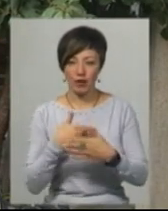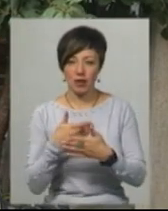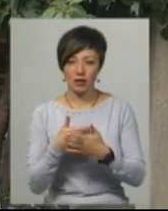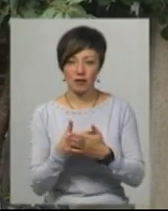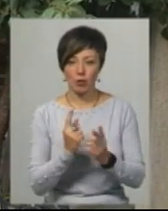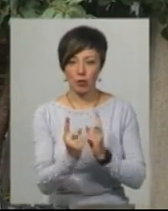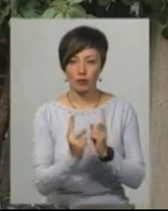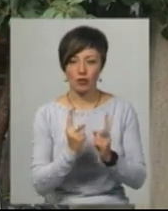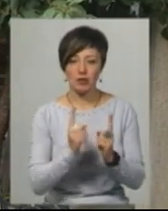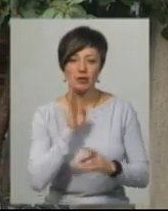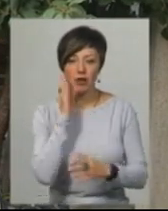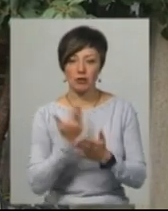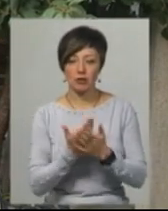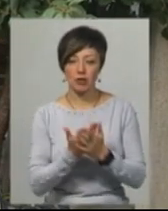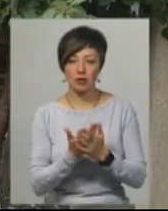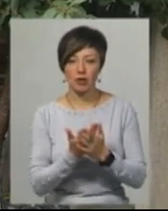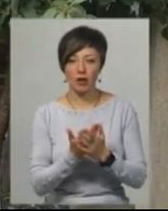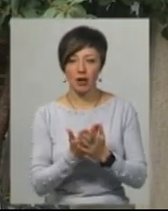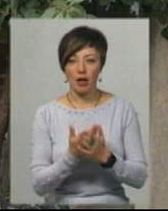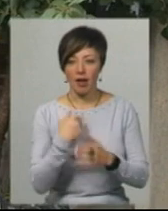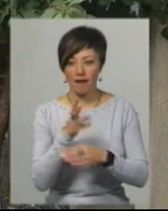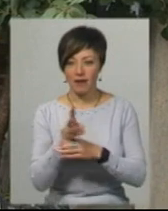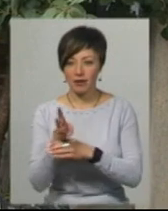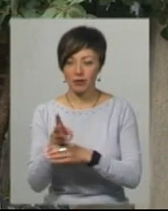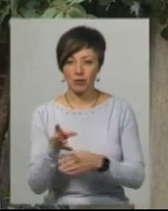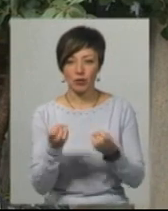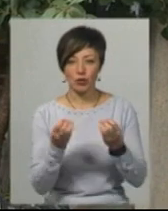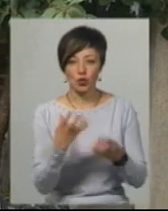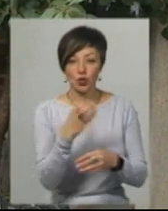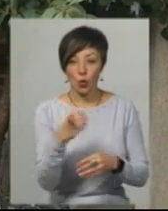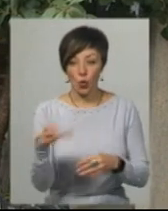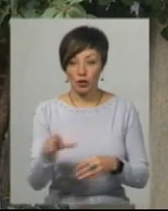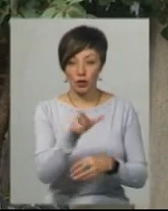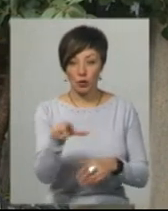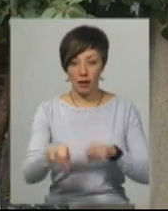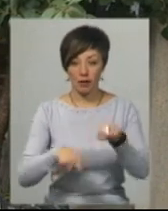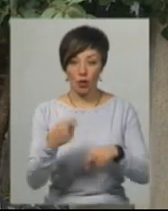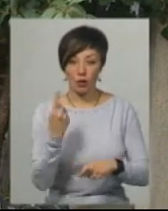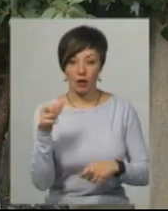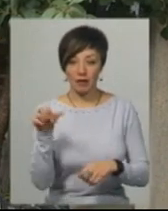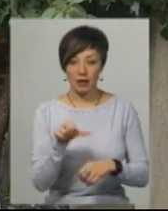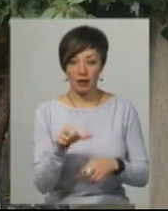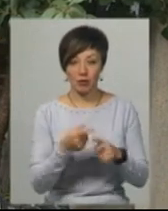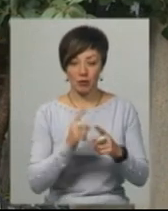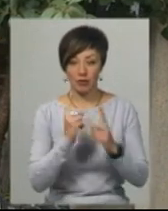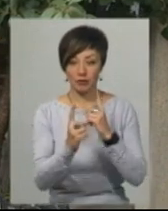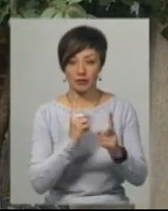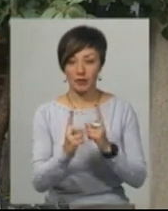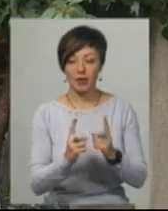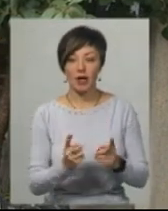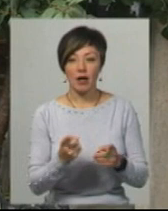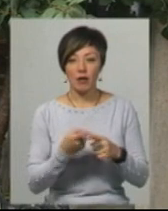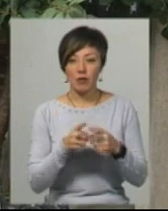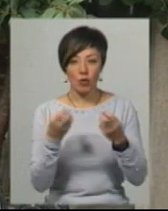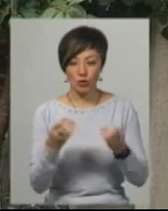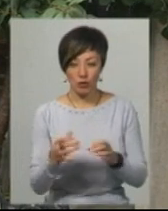пересуваються. Зранку, наприклад, в Стокгольмі я викладав відео, де там просто сотні велосипедистів на одна хвилина відео, вони там проїхали. Тобто, якщо ти